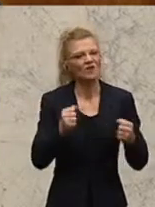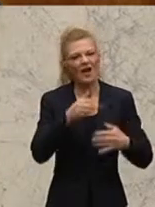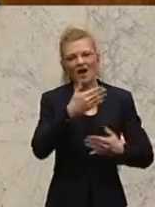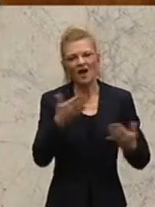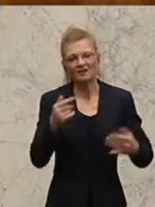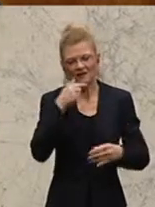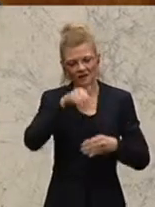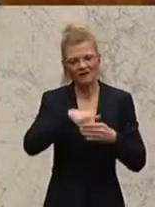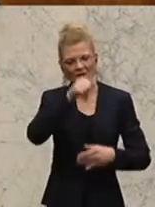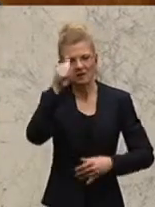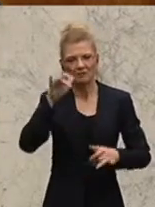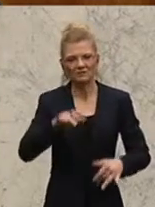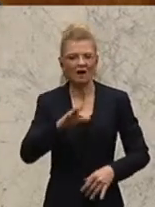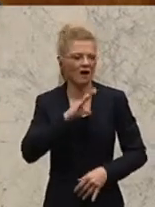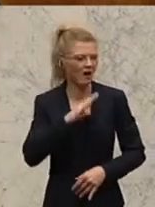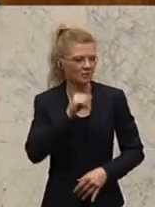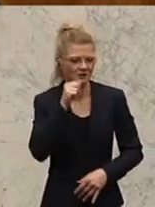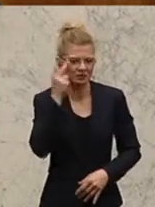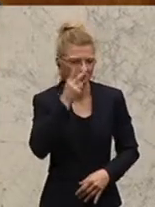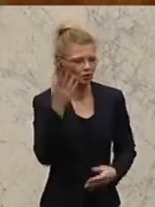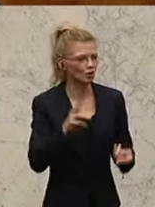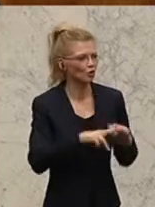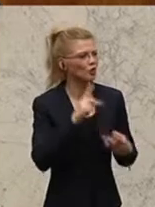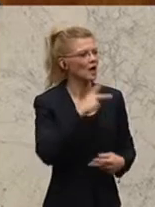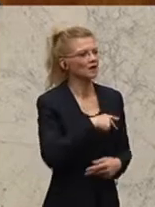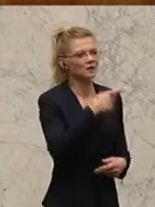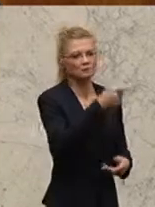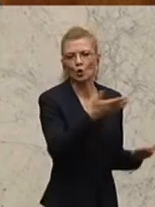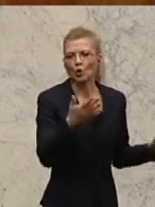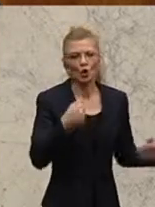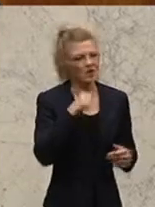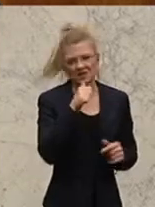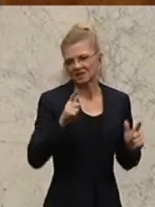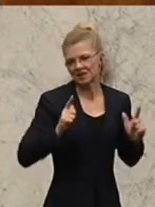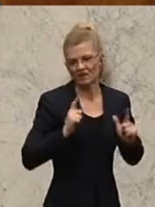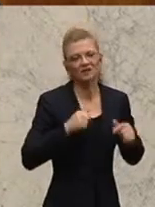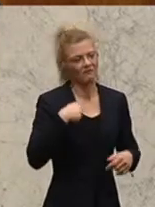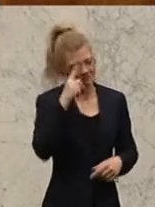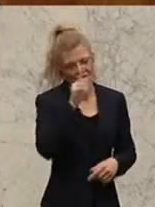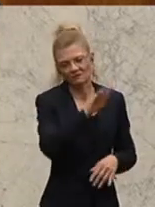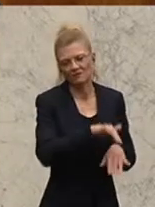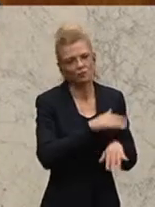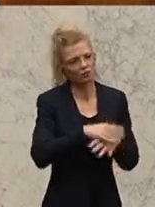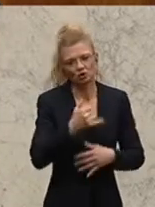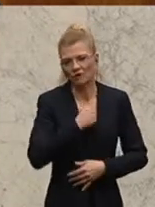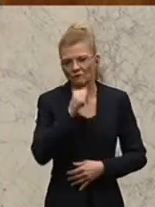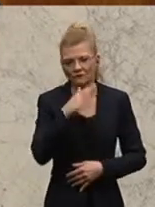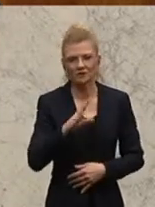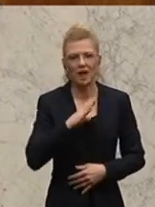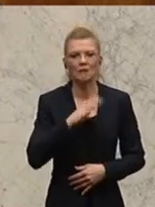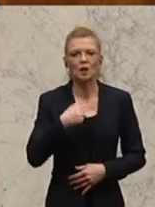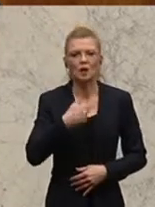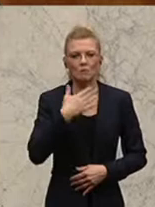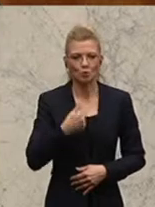ich es nicht erwartet, ehrlich gesagt. Aber weil ich weiß, dass es ihr emotional nicht schafft. Aber ich möchte euch einfach sagen, und das ist ernst gemeint, das ist